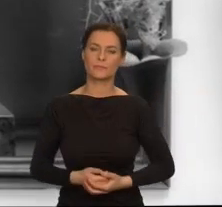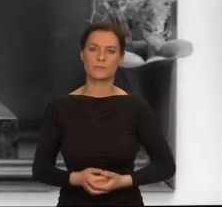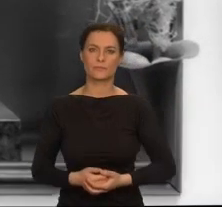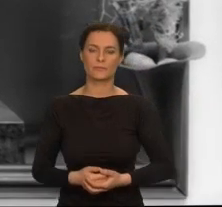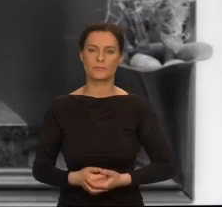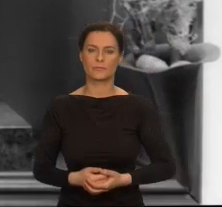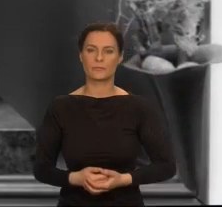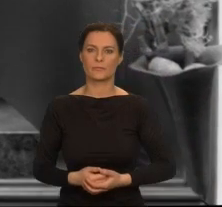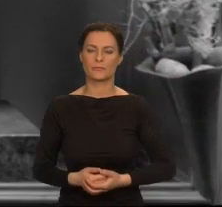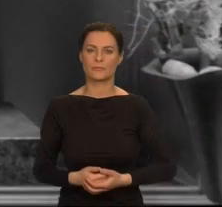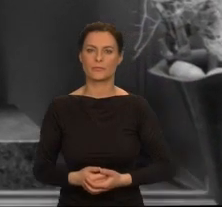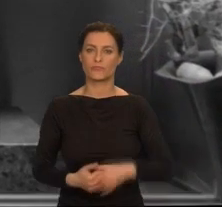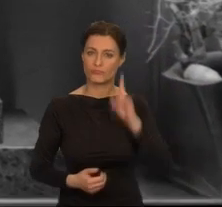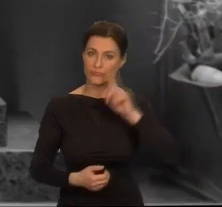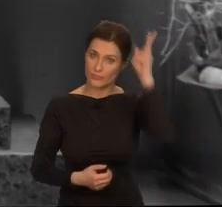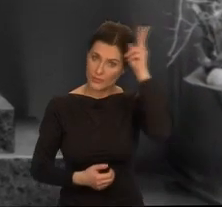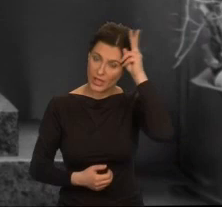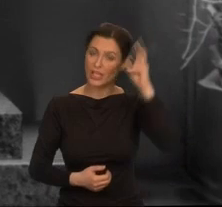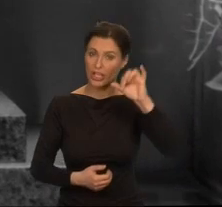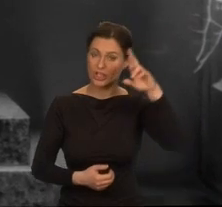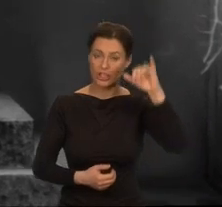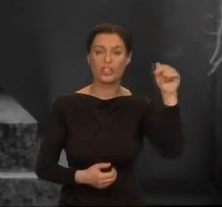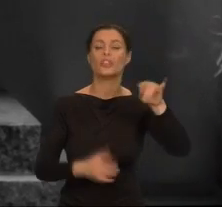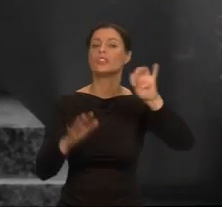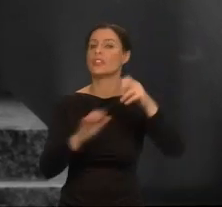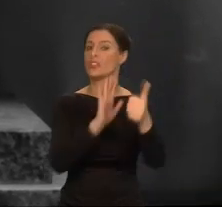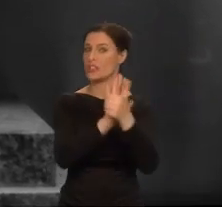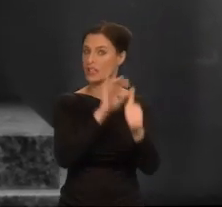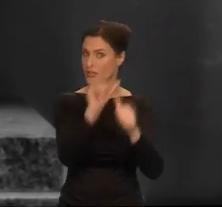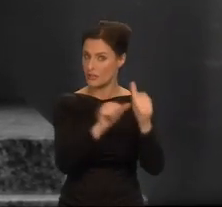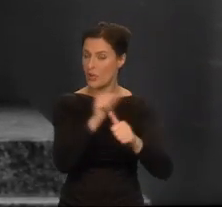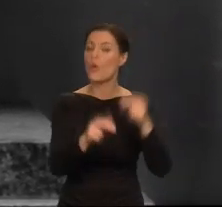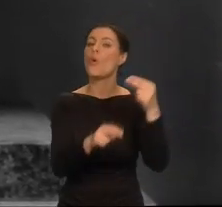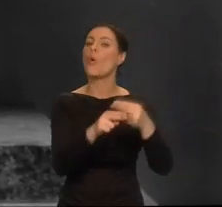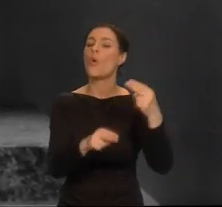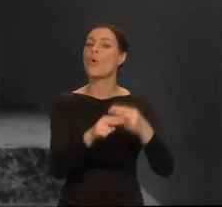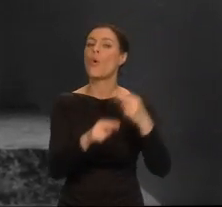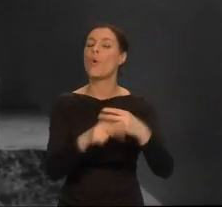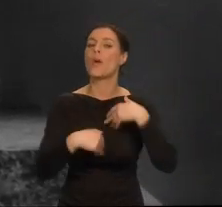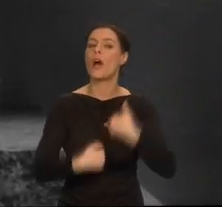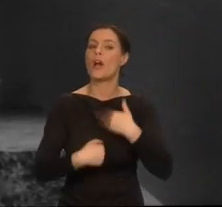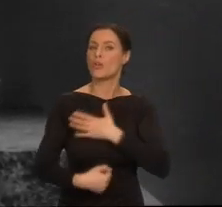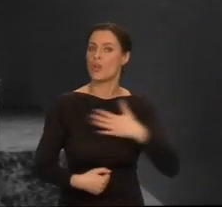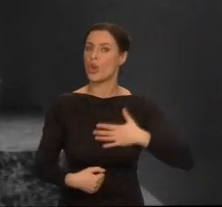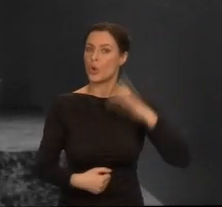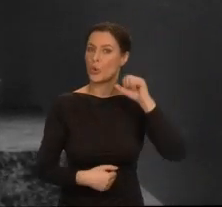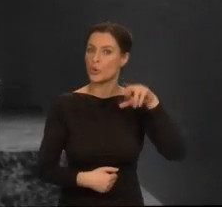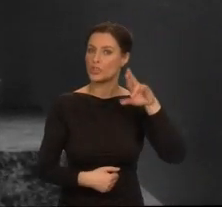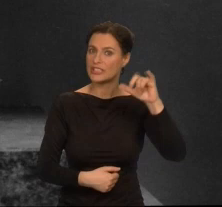Ishi zmarł w 1916 roku, na gruźlicę. Krober ciężko to przeżył.